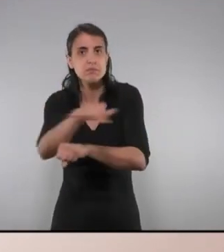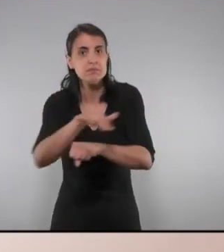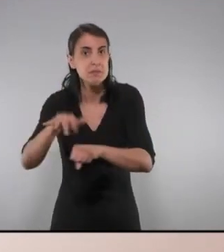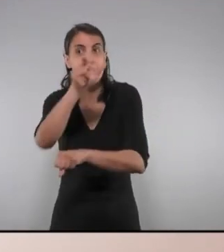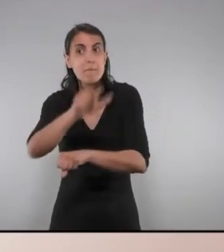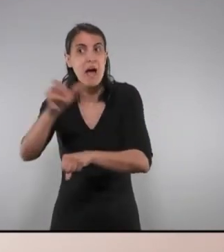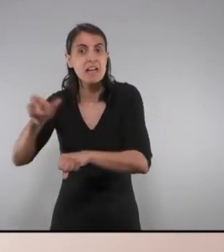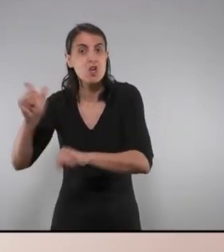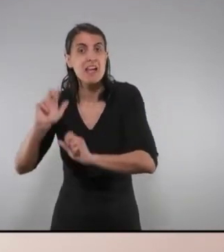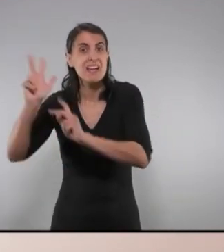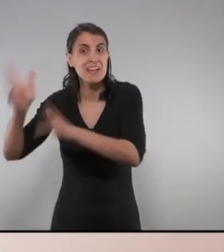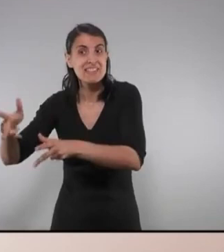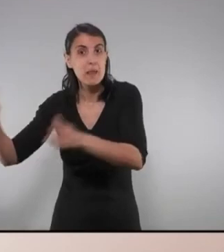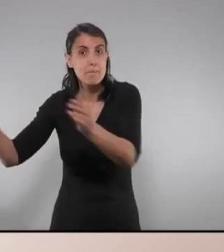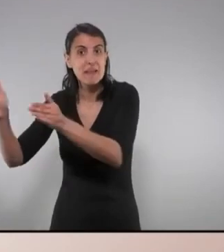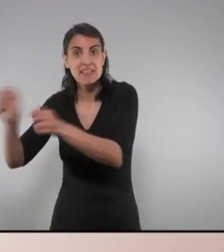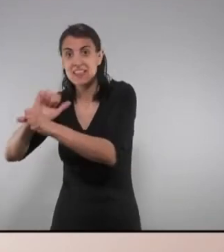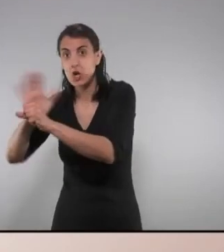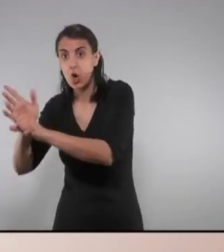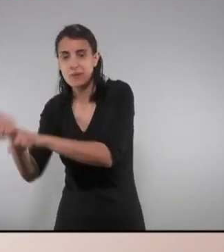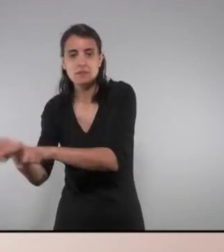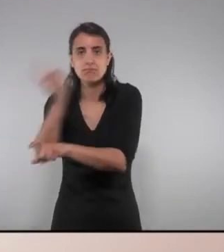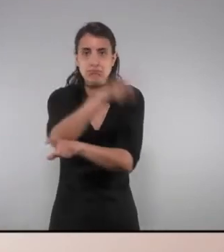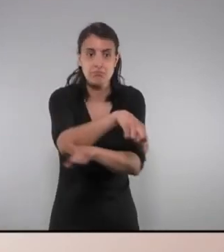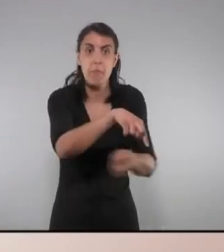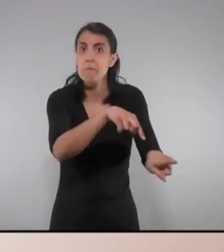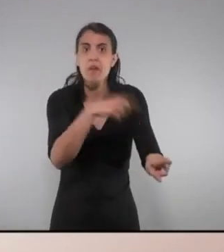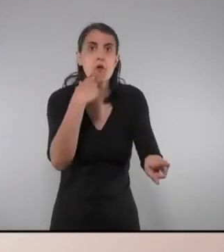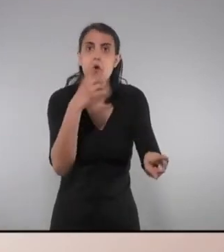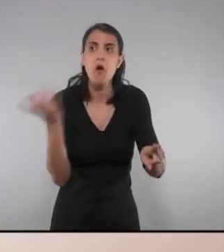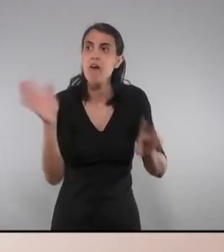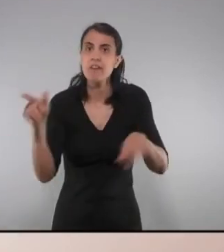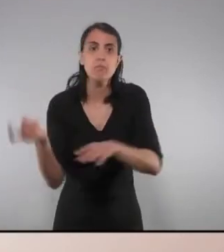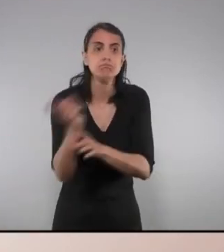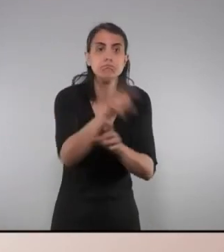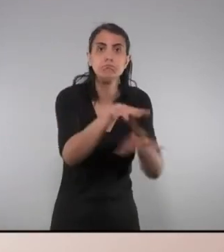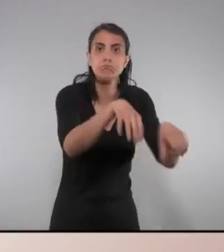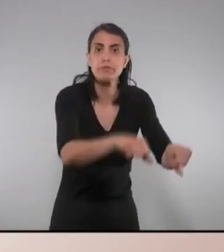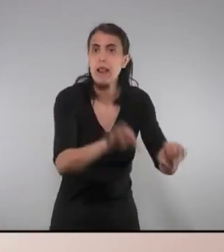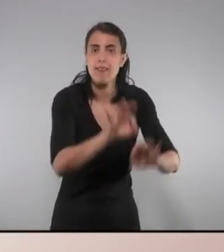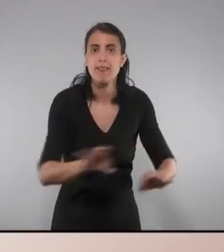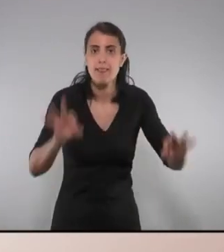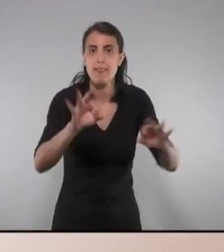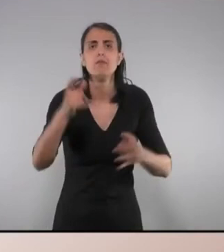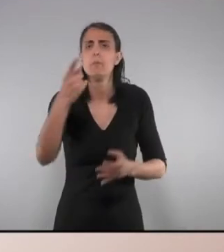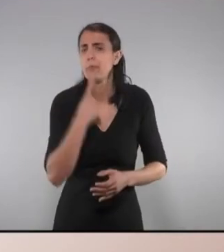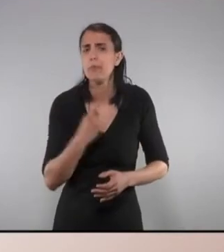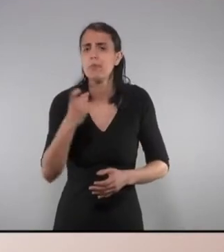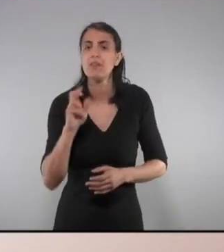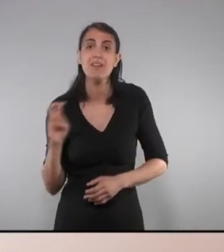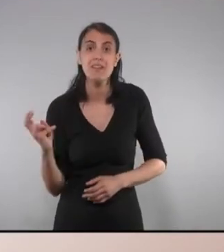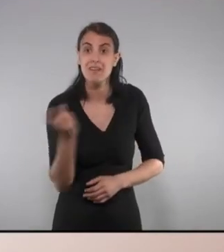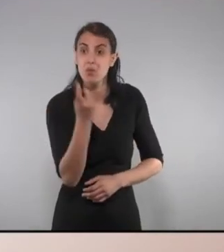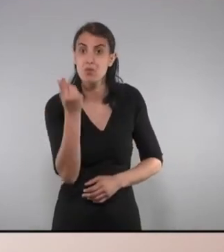Covid d'altres residències més petites, però mai van ser ocupades. Consellera, com pensa aconseguir que rescabalin aquests recursos